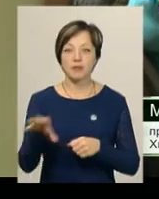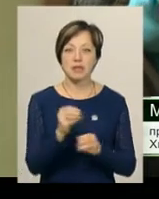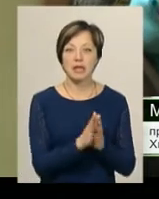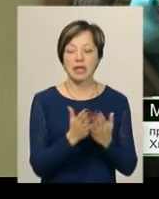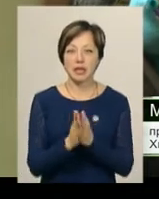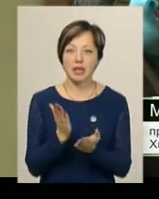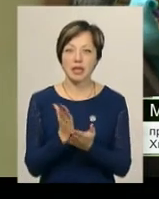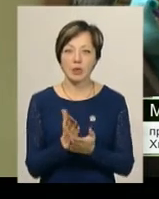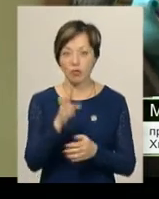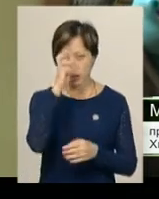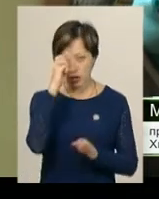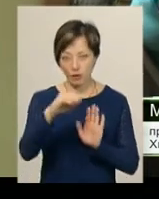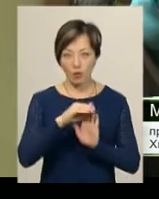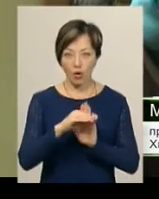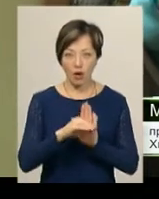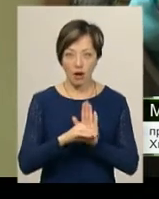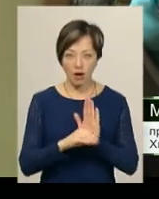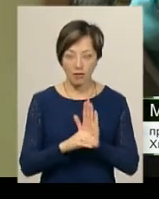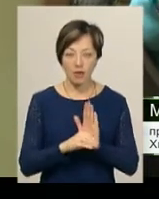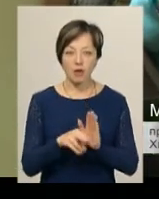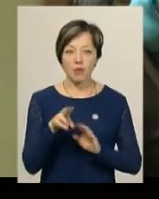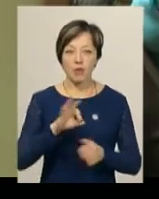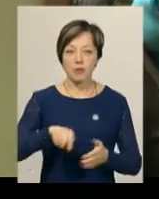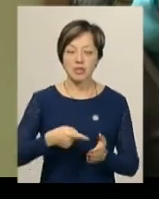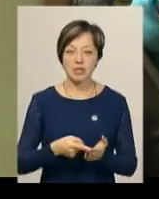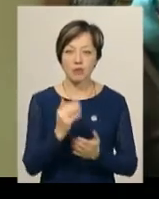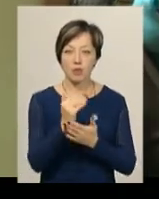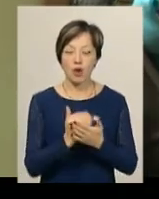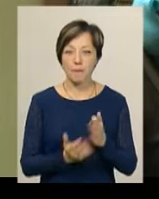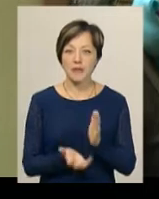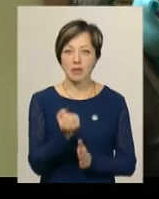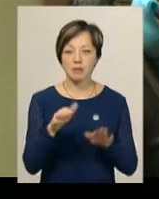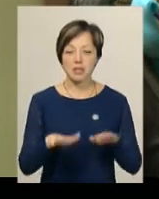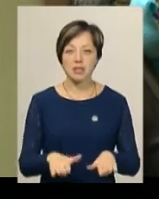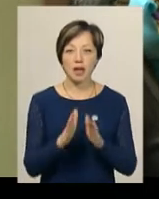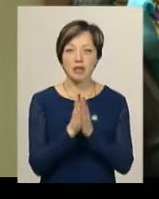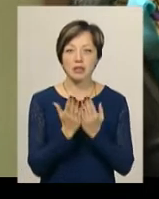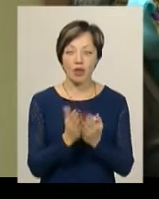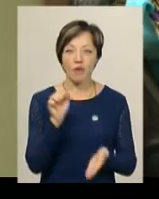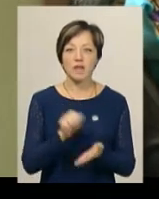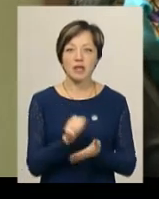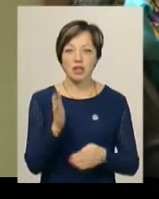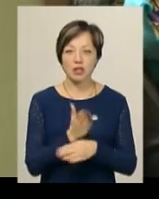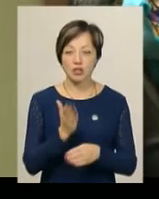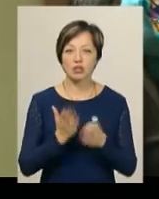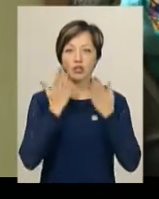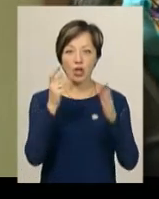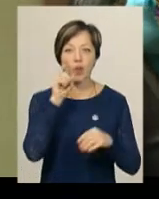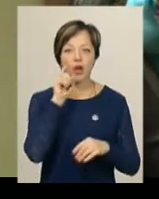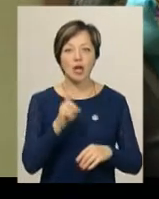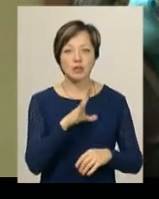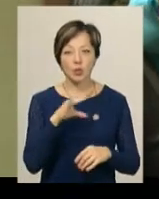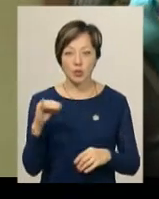є по державній програмі, по міській програмі, підтримки місцевих книговодання, читай українською.